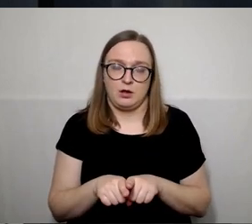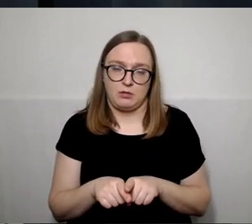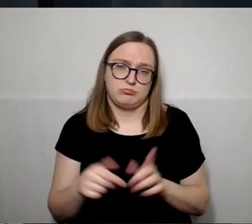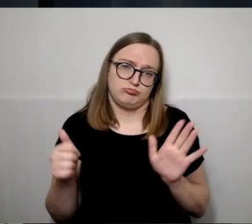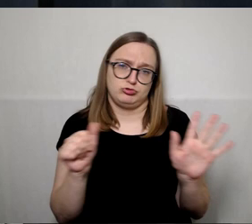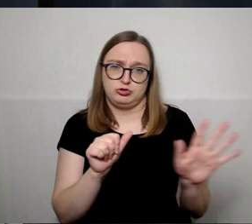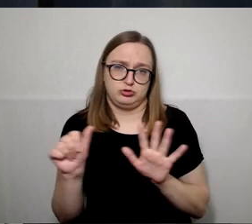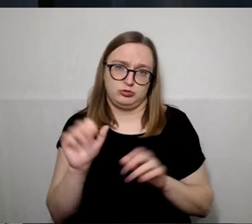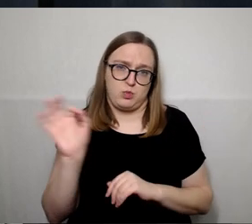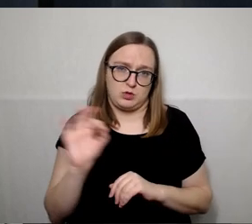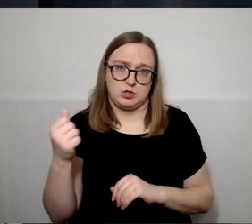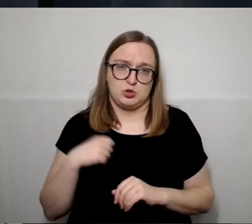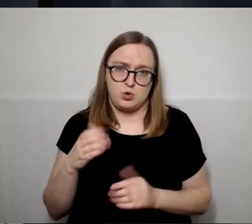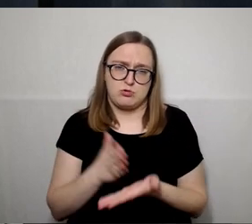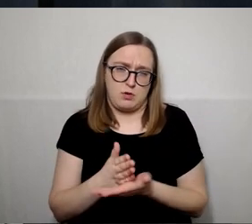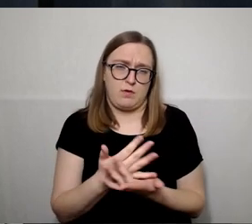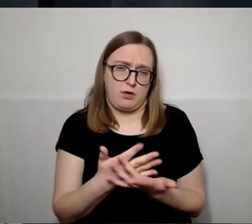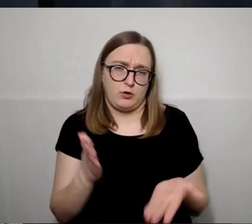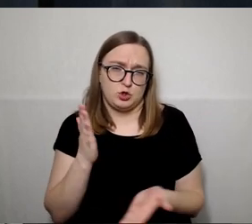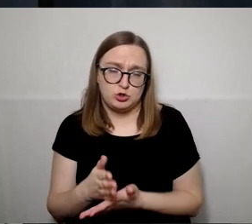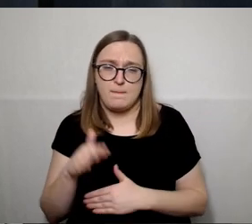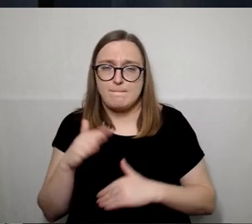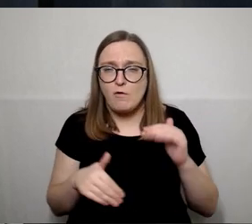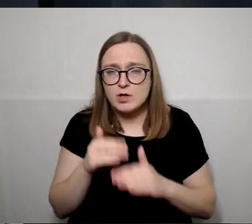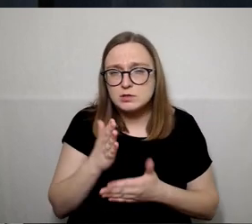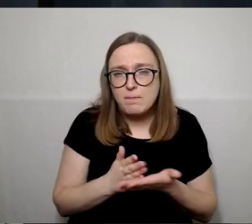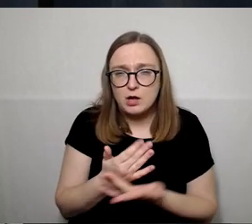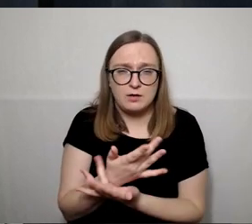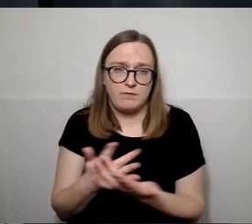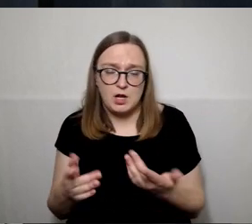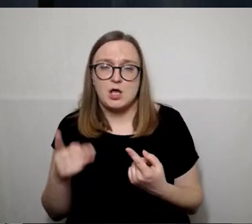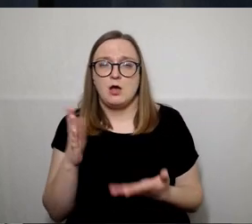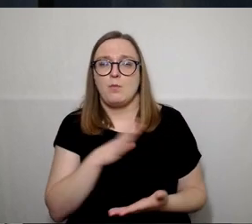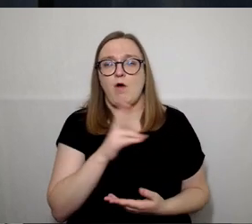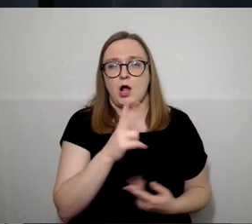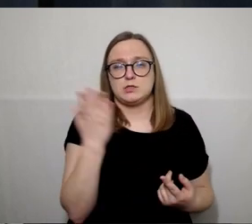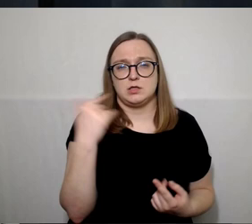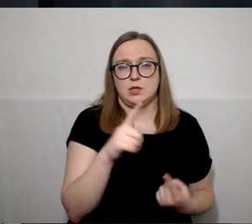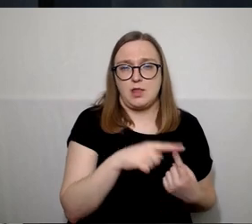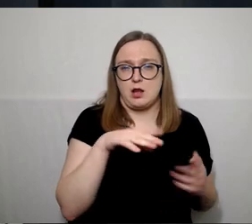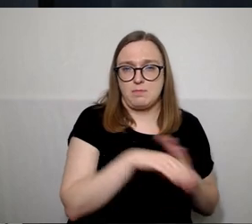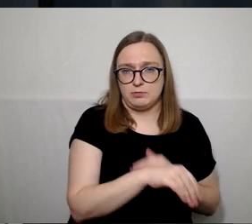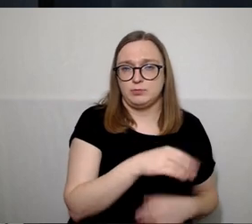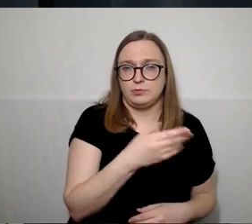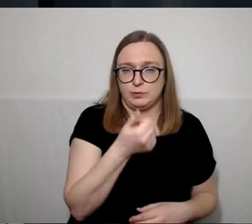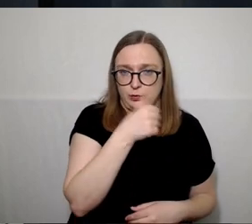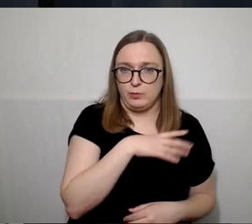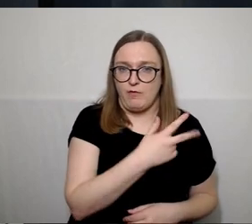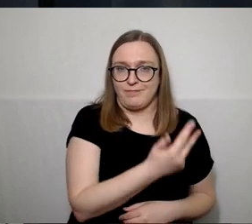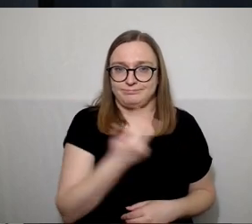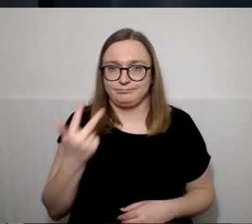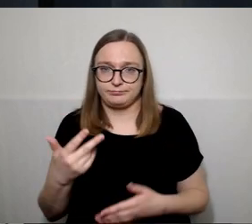įvairios, ir profesinės, ir tarybos narių yra. Trys iš tarybos dabar.